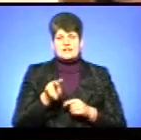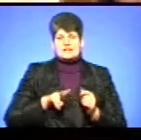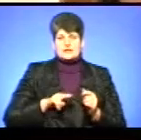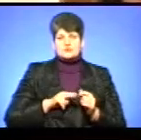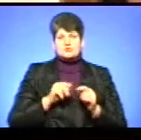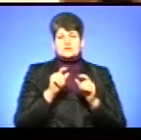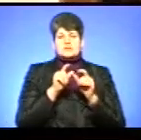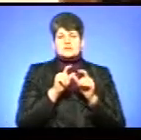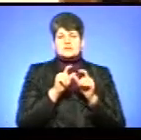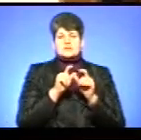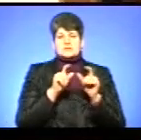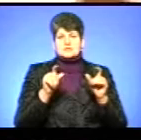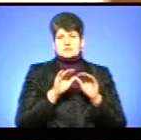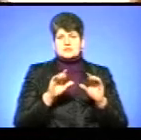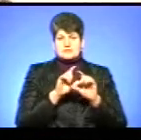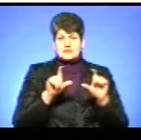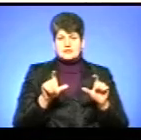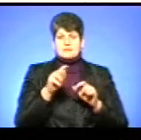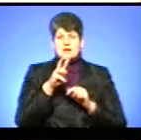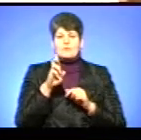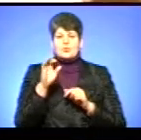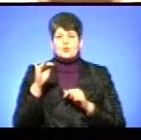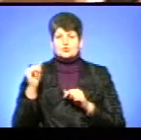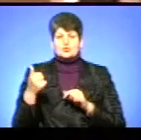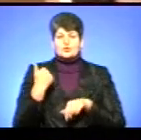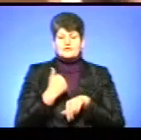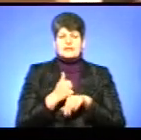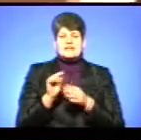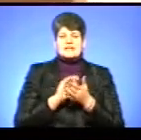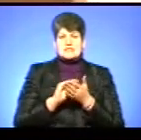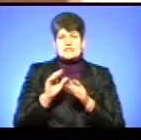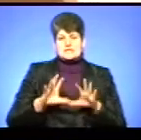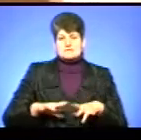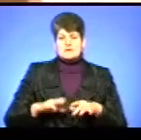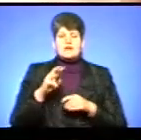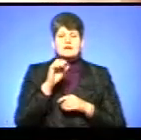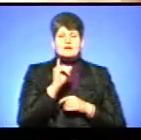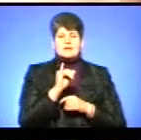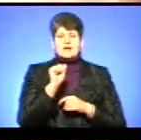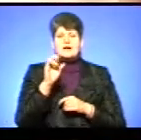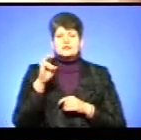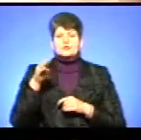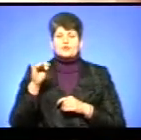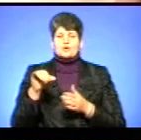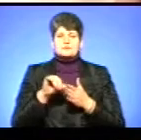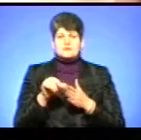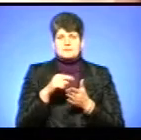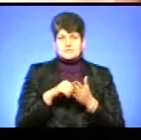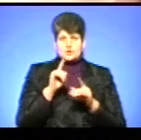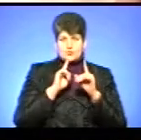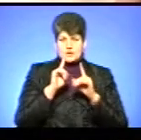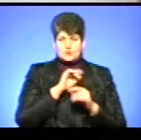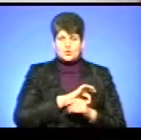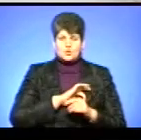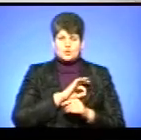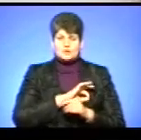закладу номер 20 Марія Босюк, головний інспектор з дошкільної освіти міськради Ірина Антонюк і представник міської ради, юрисконсульт